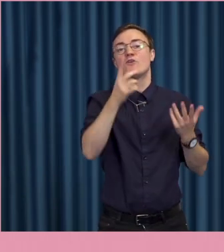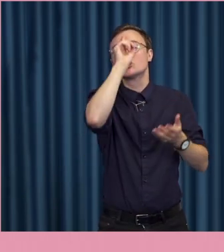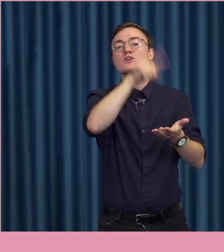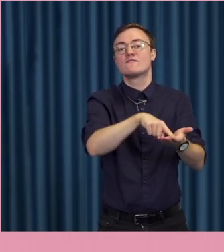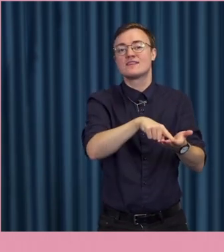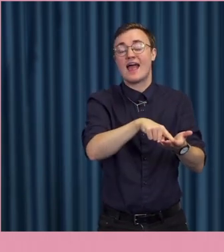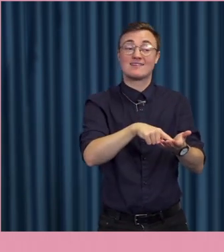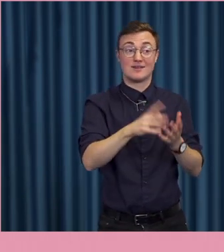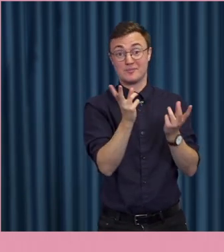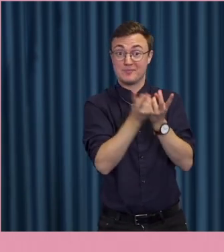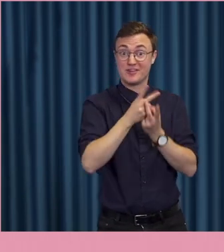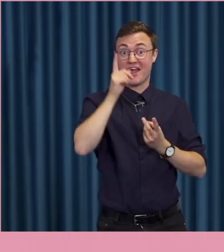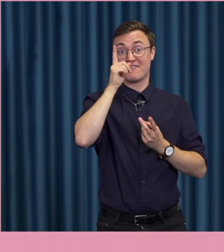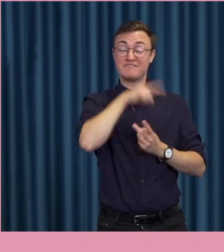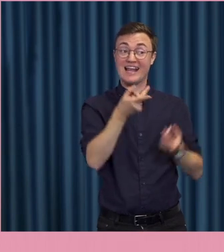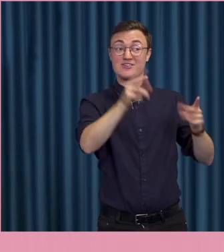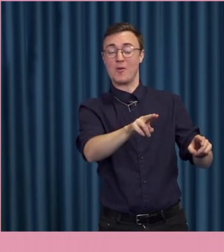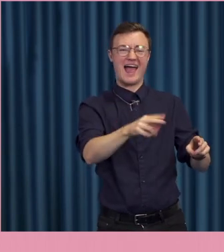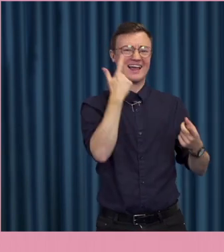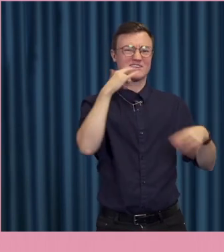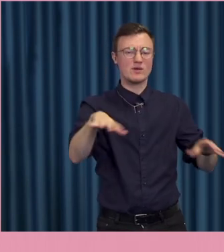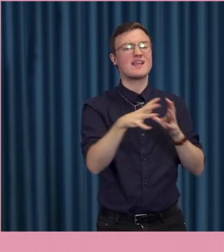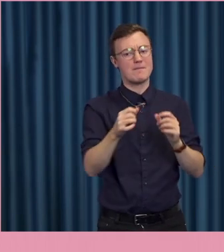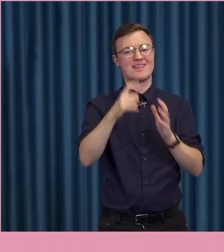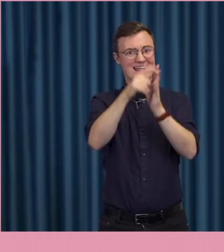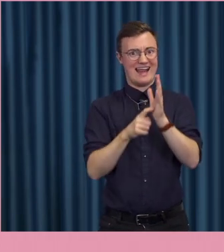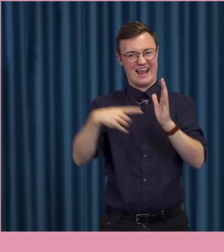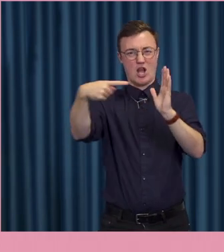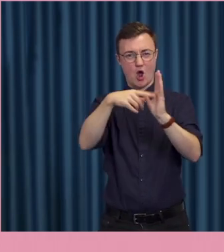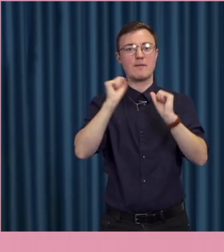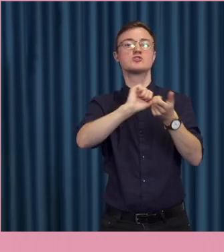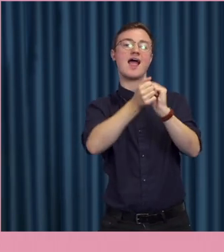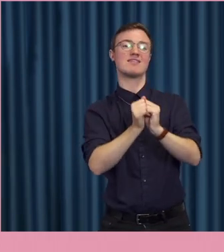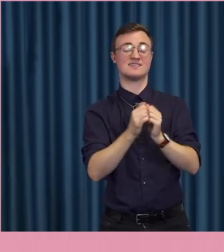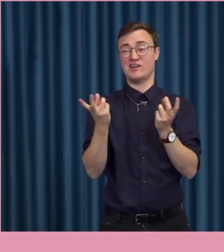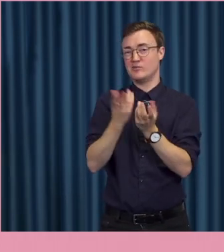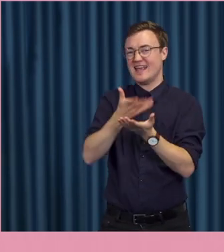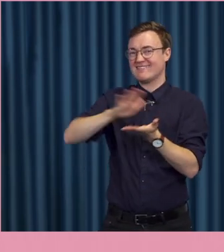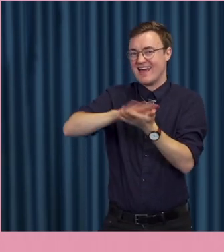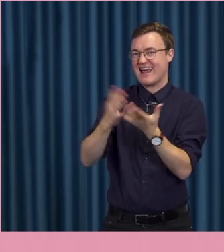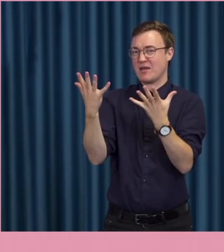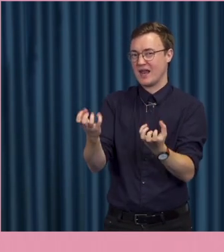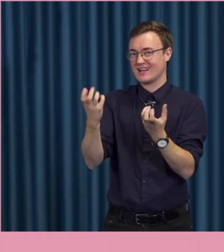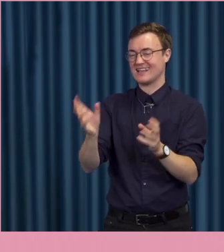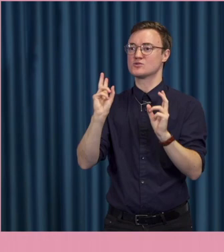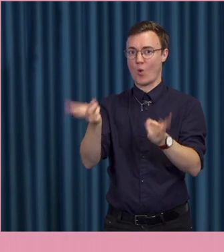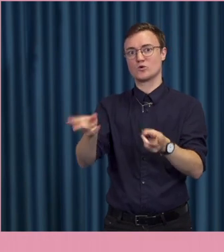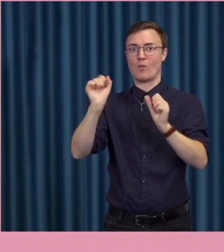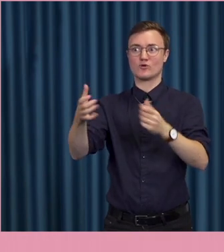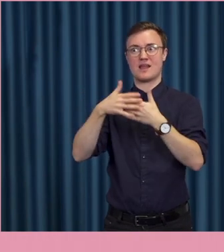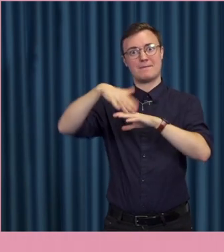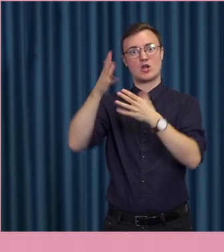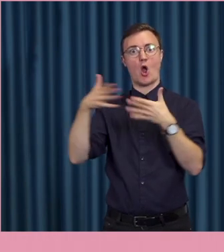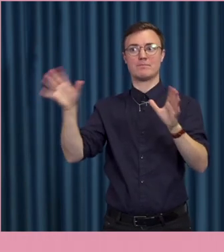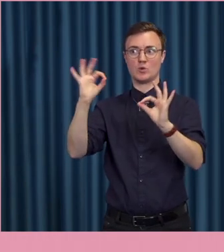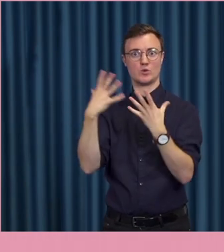regeln måste nog ses över så att den träffar på mer. Så det är inte bara praxis utan det är också faktiskt att det måste bli mer... Jag